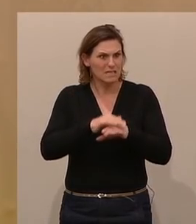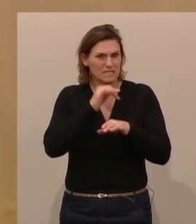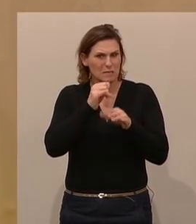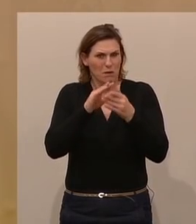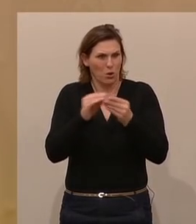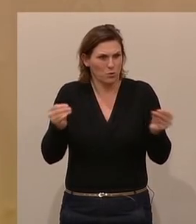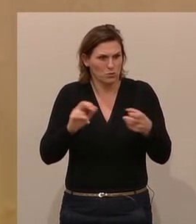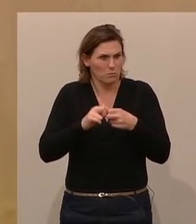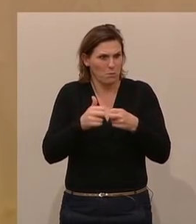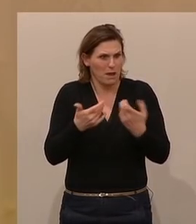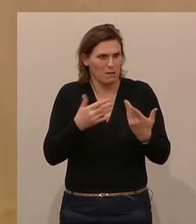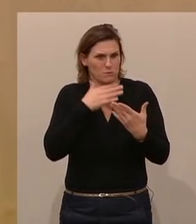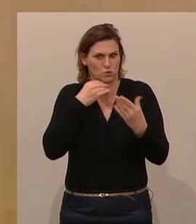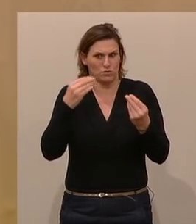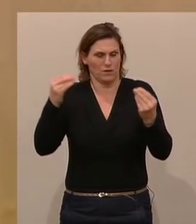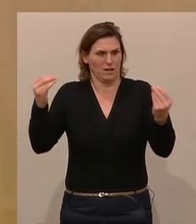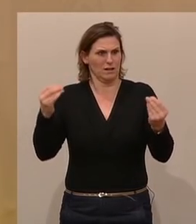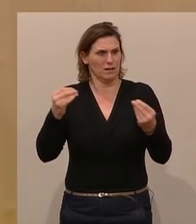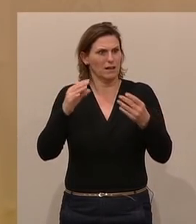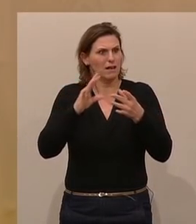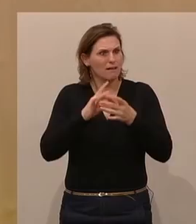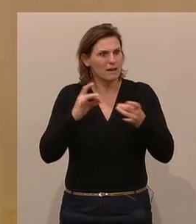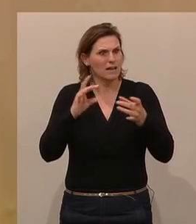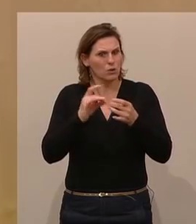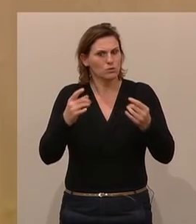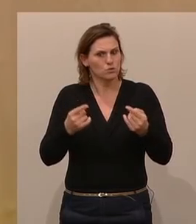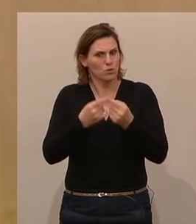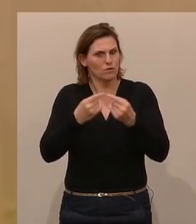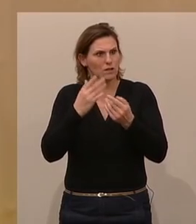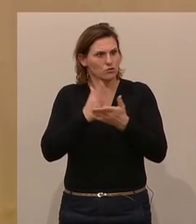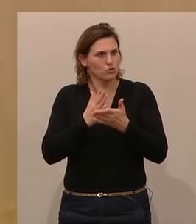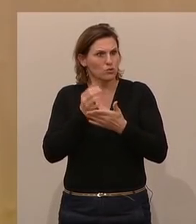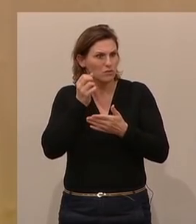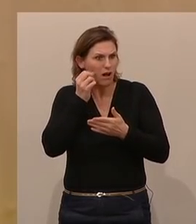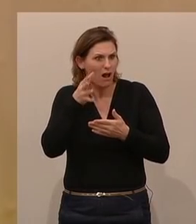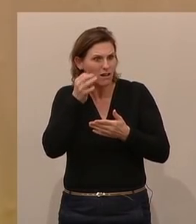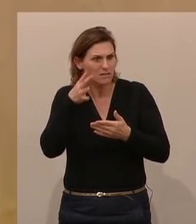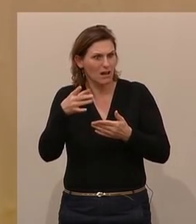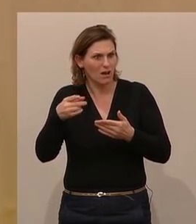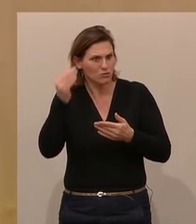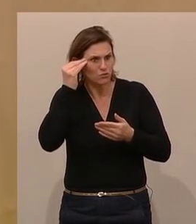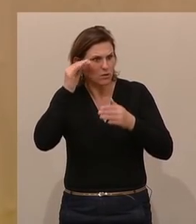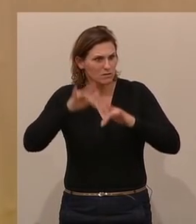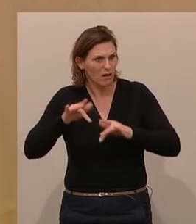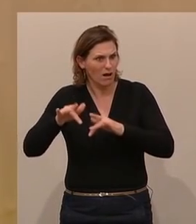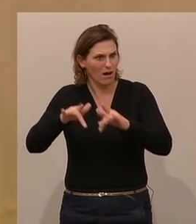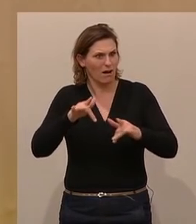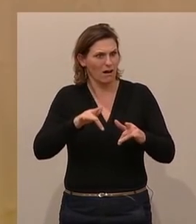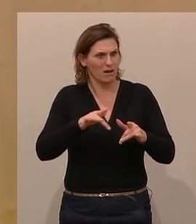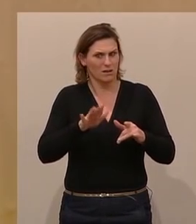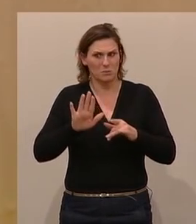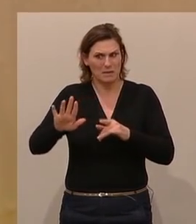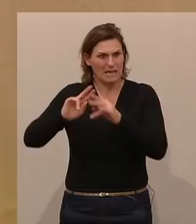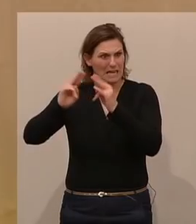mehr zu lösen. Die religiös motivierten Konflikte gehören bereits zum Schulalltag. Der Unterschied zwischen ihrer